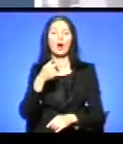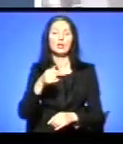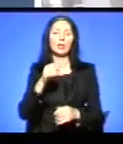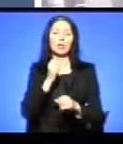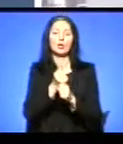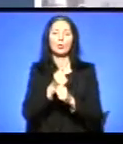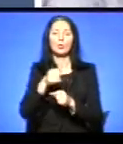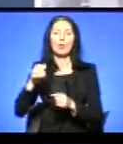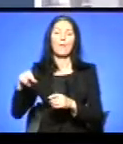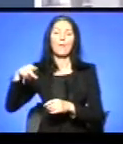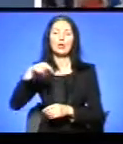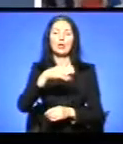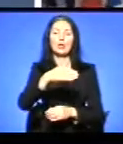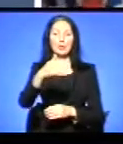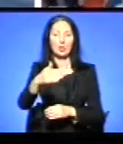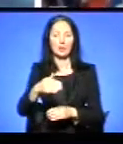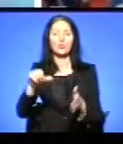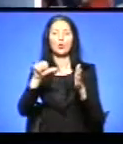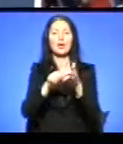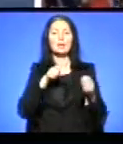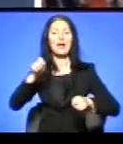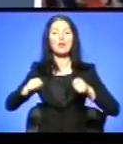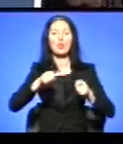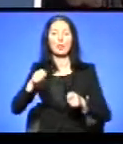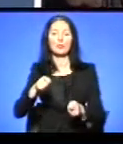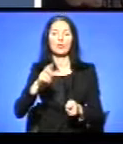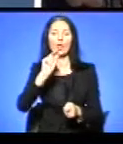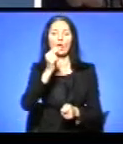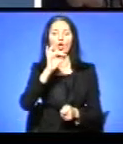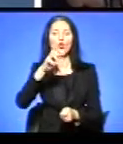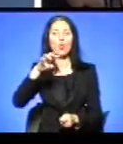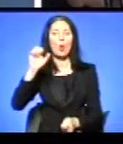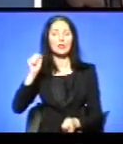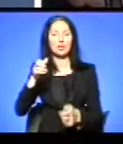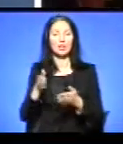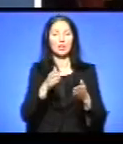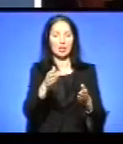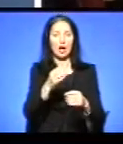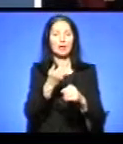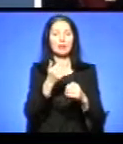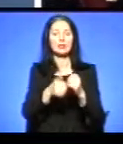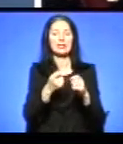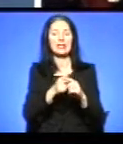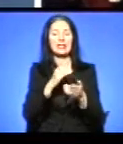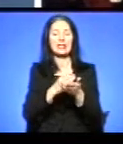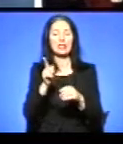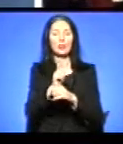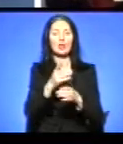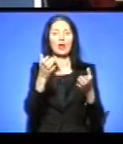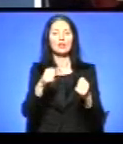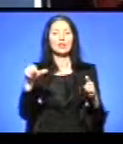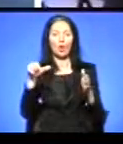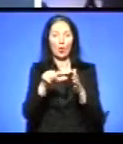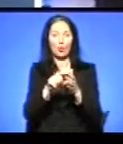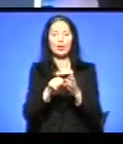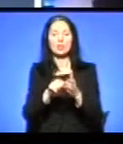Учасники велопробігу «Чомацький шлях», серед яких є тернополянин, взяли участь у святкуванні Дня незалежності України в Американському інституті миру